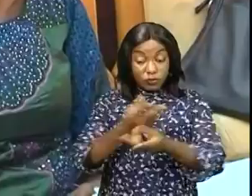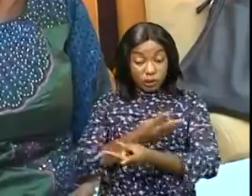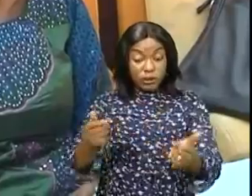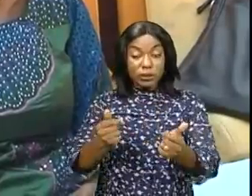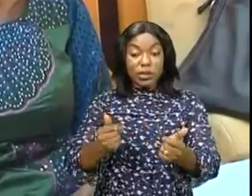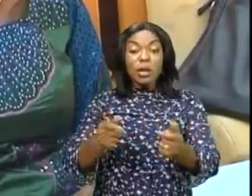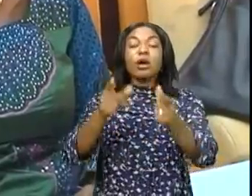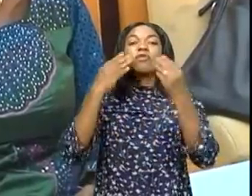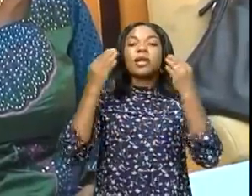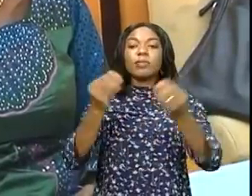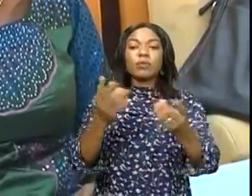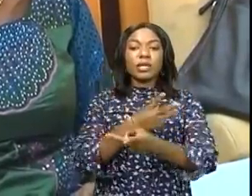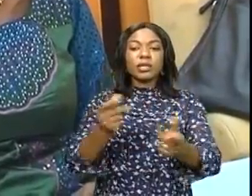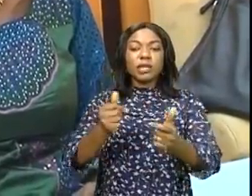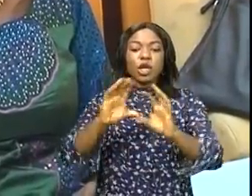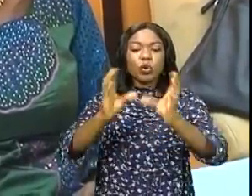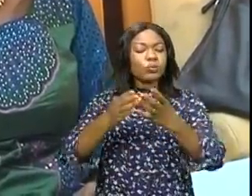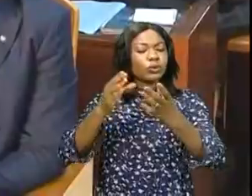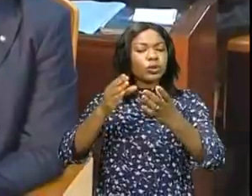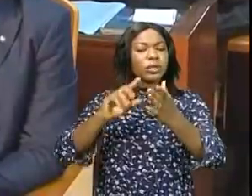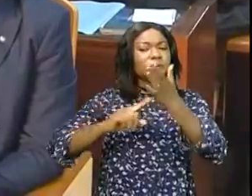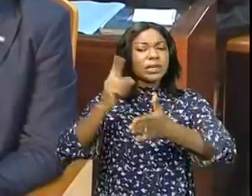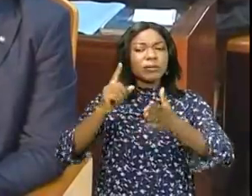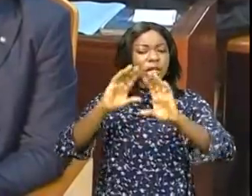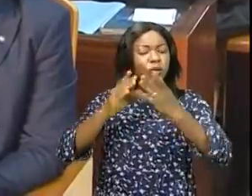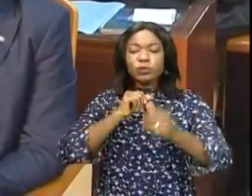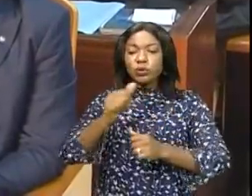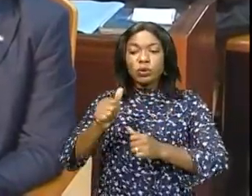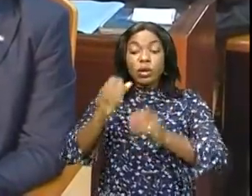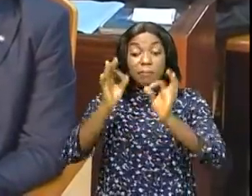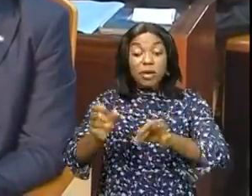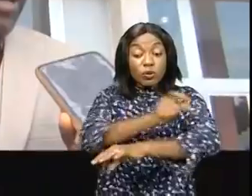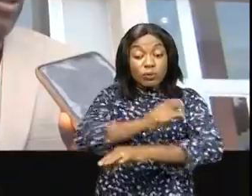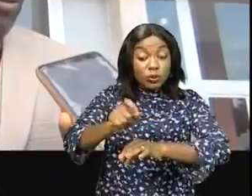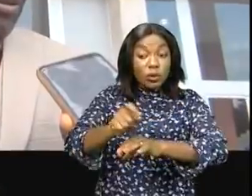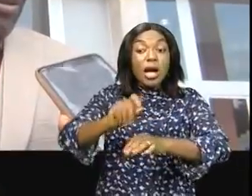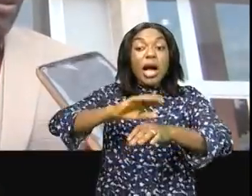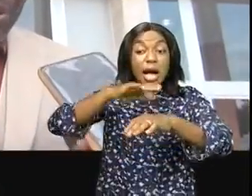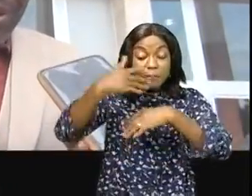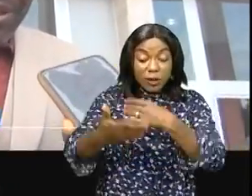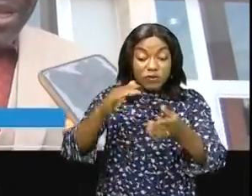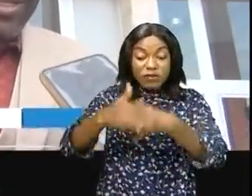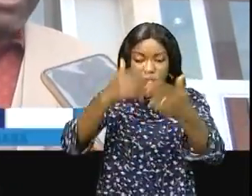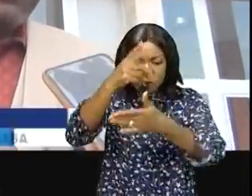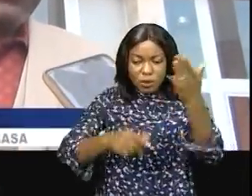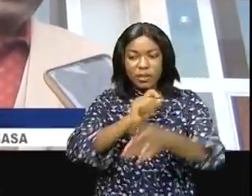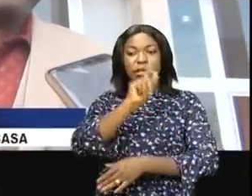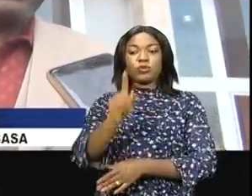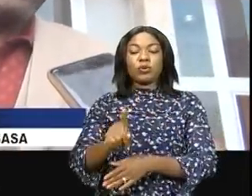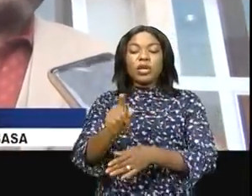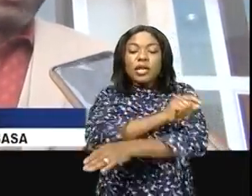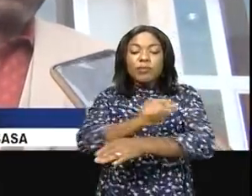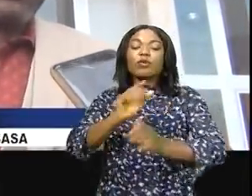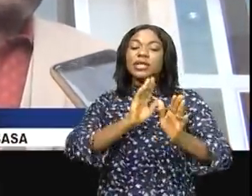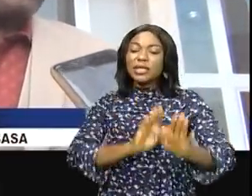Et ces résultats n'est pas seulement de la commission, ces résultats et aussi du bureau, qu'est-ce qu'on va faire pour la réaction. Donc le résultat du bureau aussi